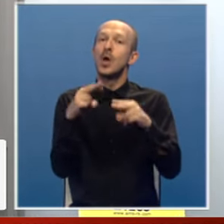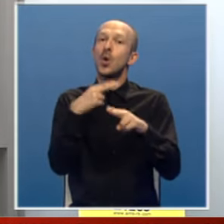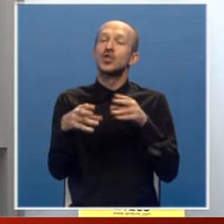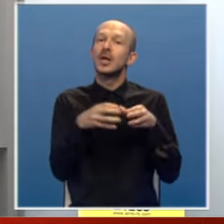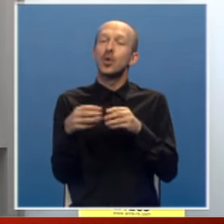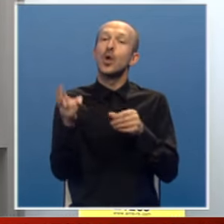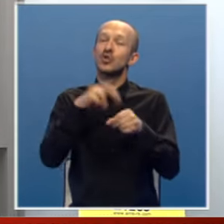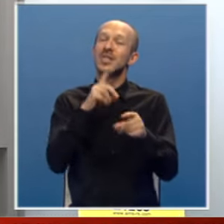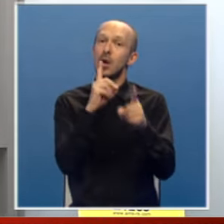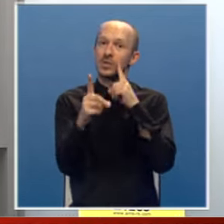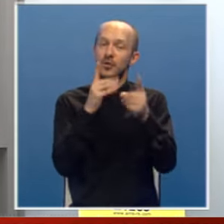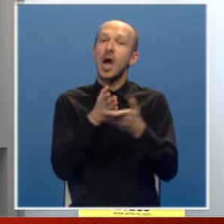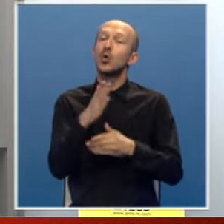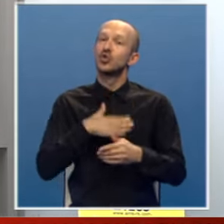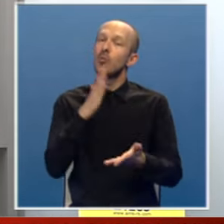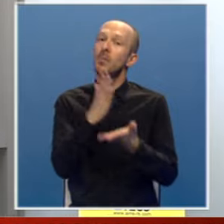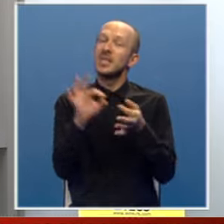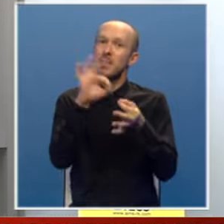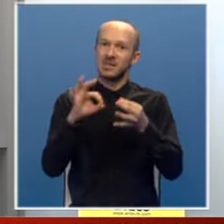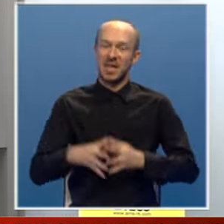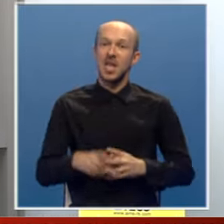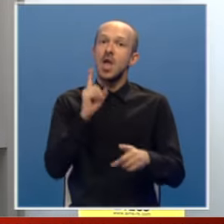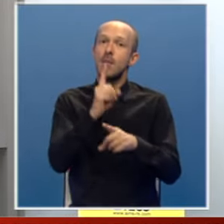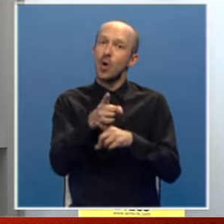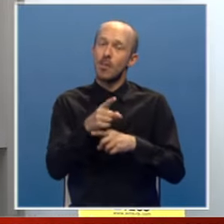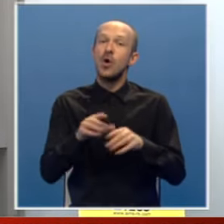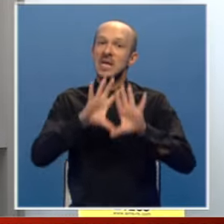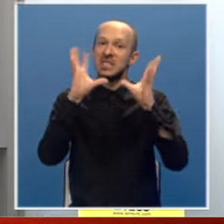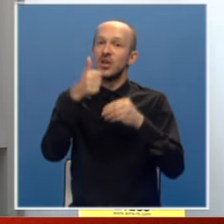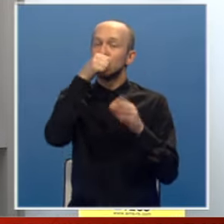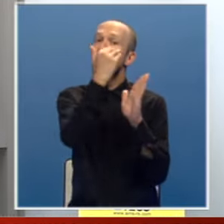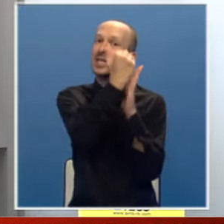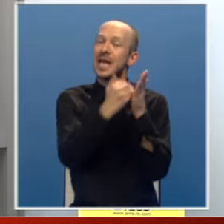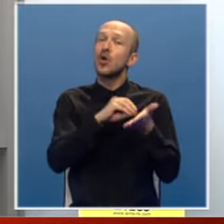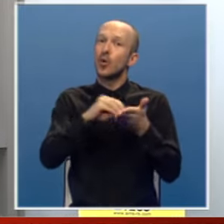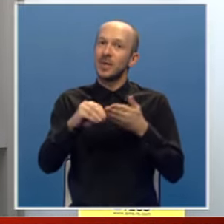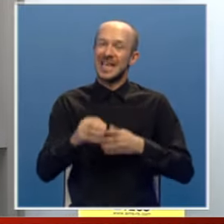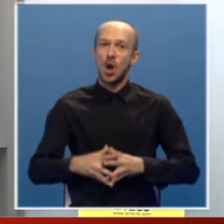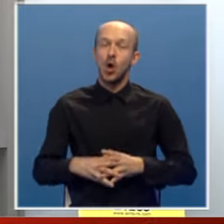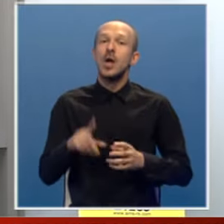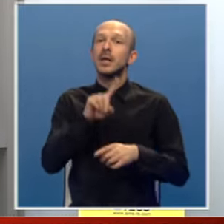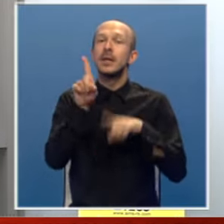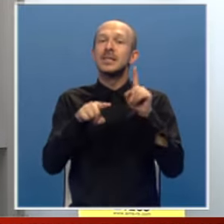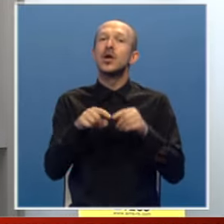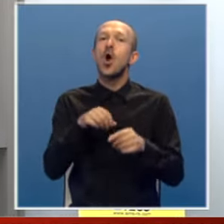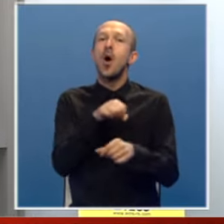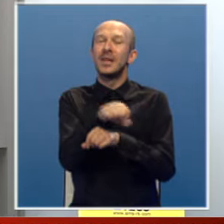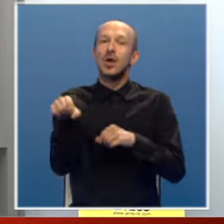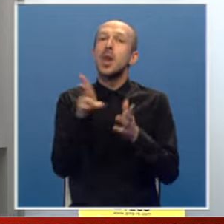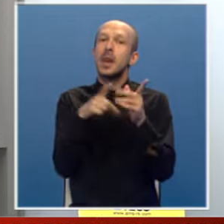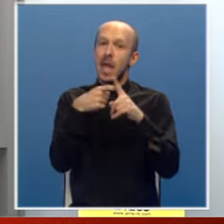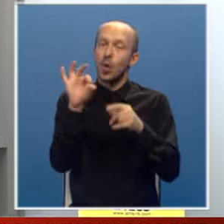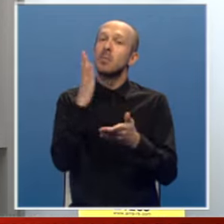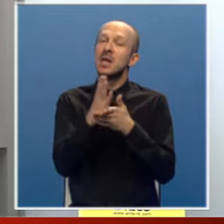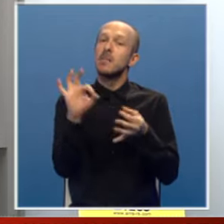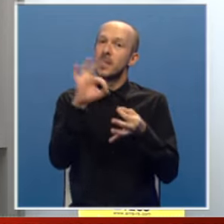kategorije učesnika u saobraćaju ako želimo biti bezbjedni. Moramo, znači, sve ono što je zakonom propisano nije da bi se neko maltretirao, nego upravo da bi